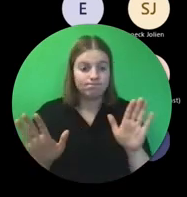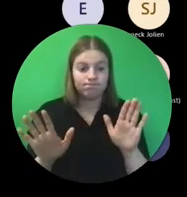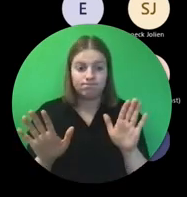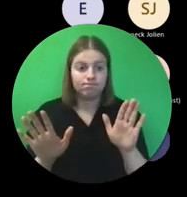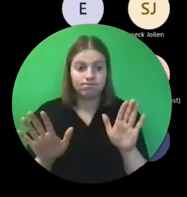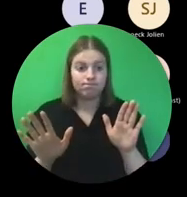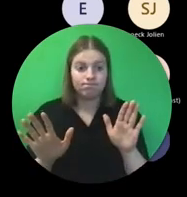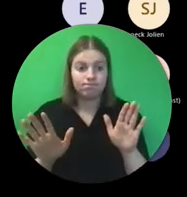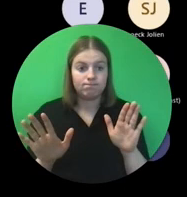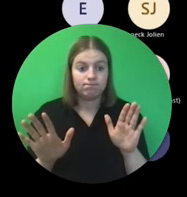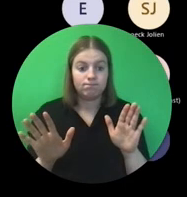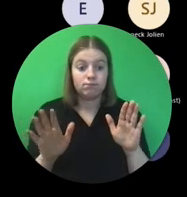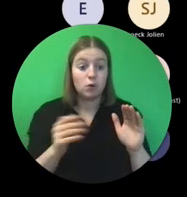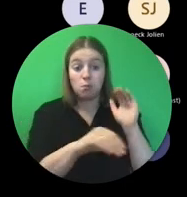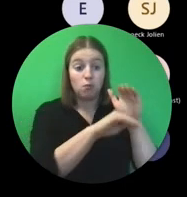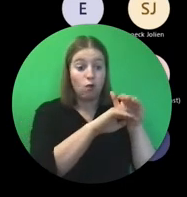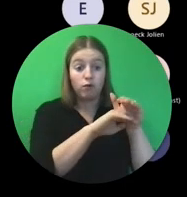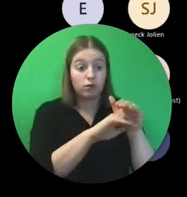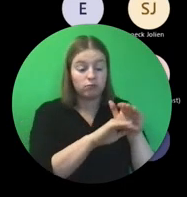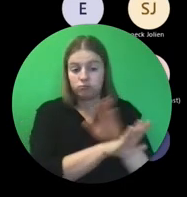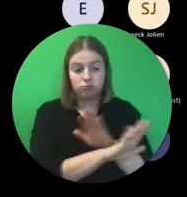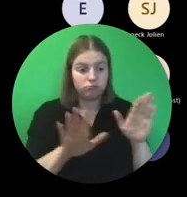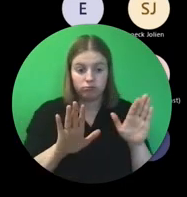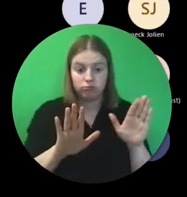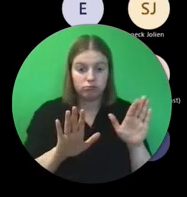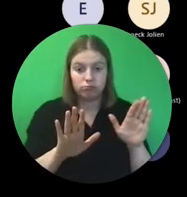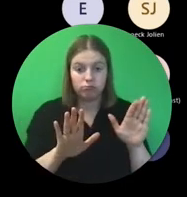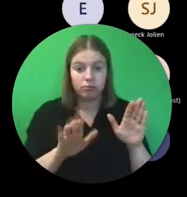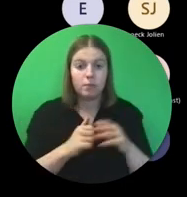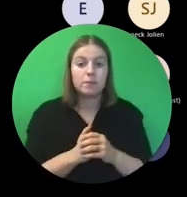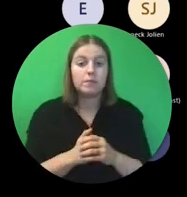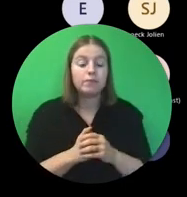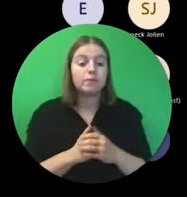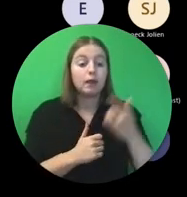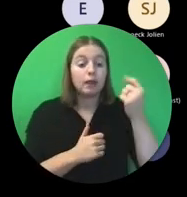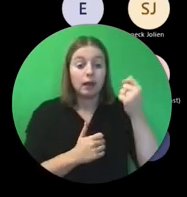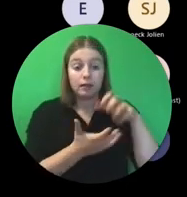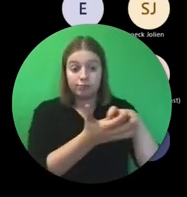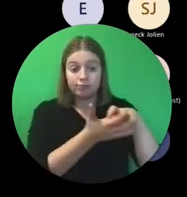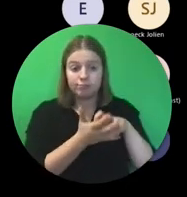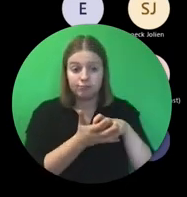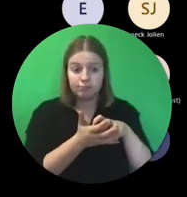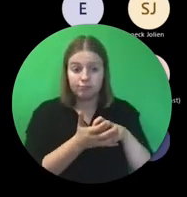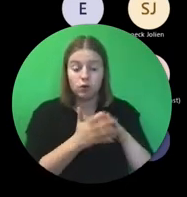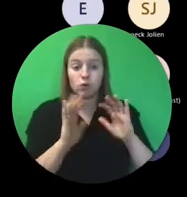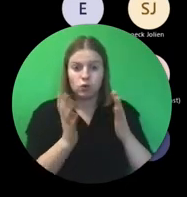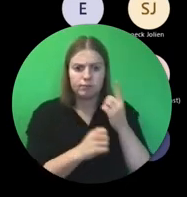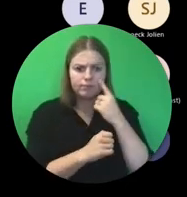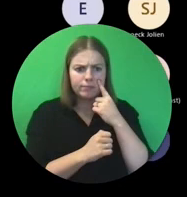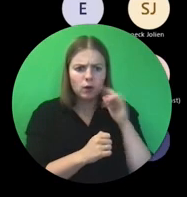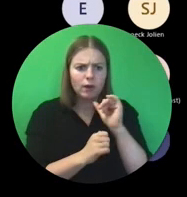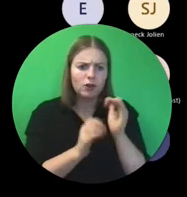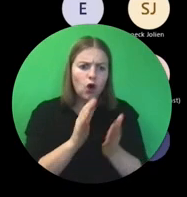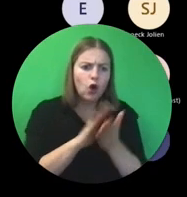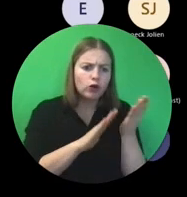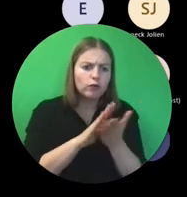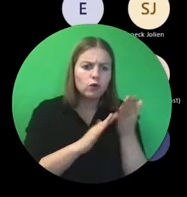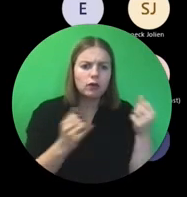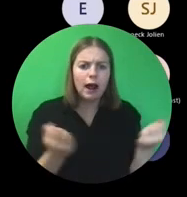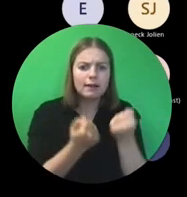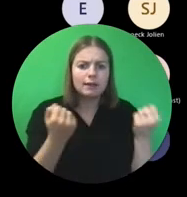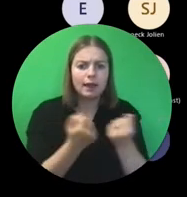Of zeker ook niks erboven. Je krijgt dat geld op basis van uitgevoerde activiteiten. Maar wil zeggen uitgevoerd,